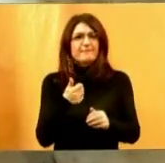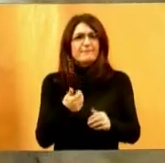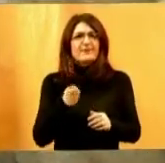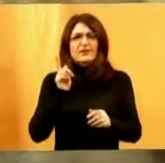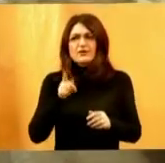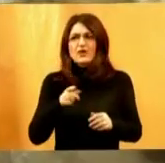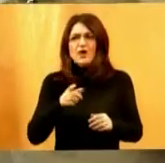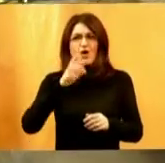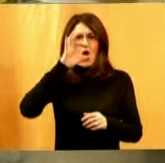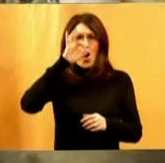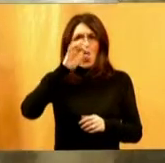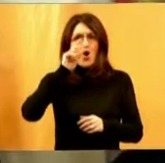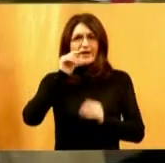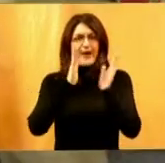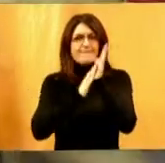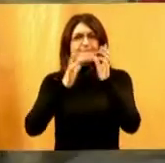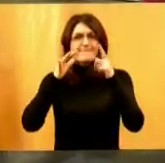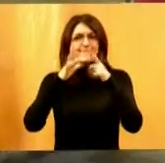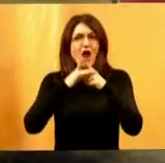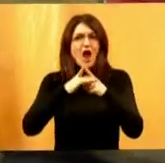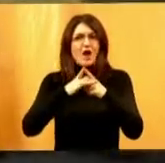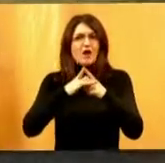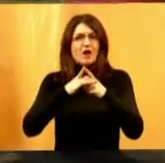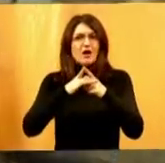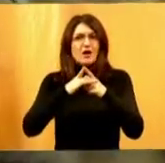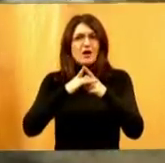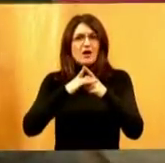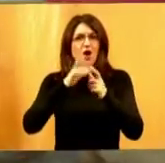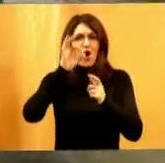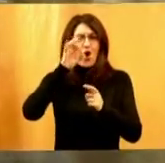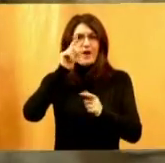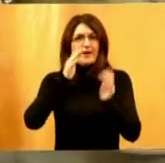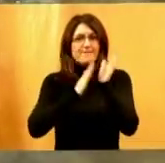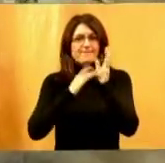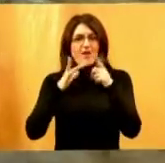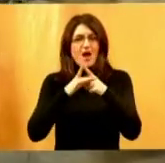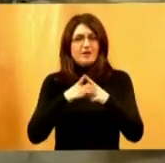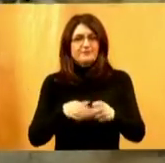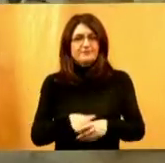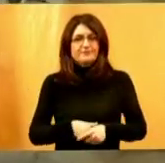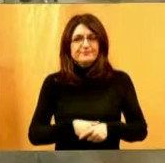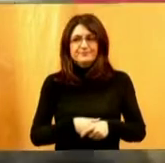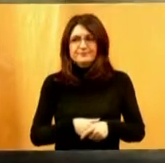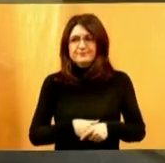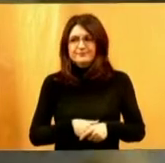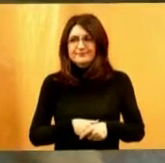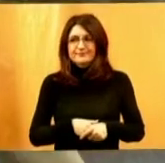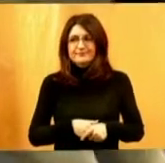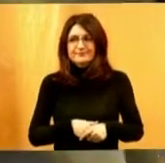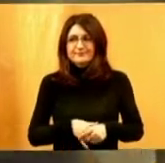Ima ormu, gdje svaki od pasa vodiča ima neksanta. Ormu. Svijedi zlato. Ajde, ajde. Ormu, da